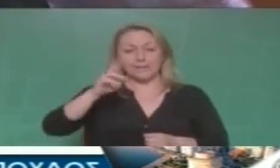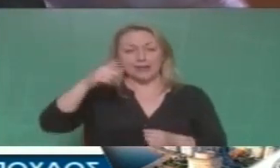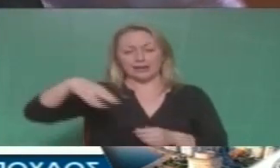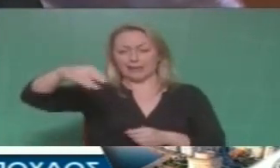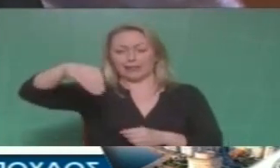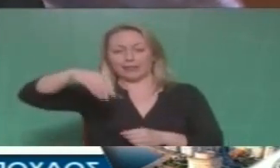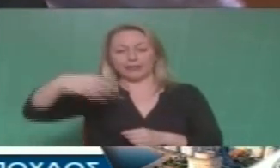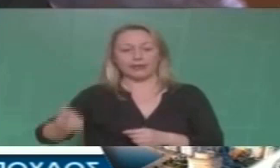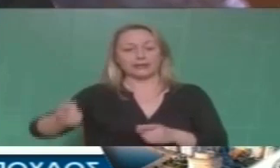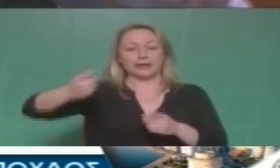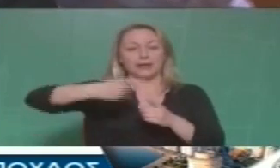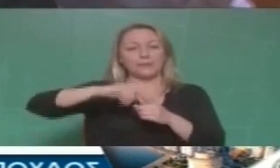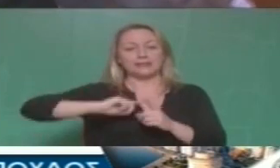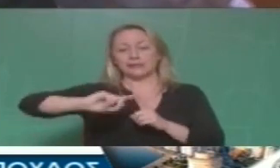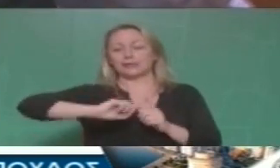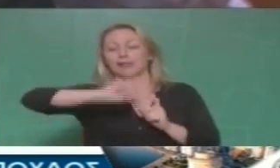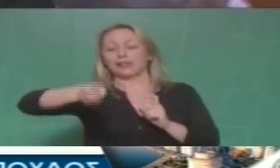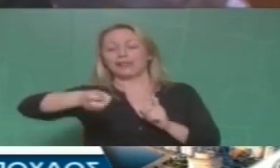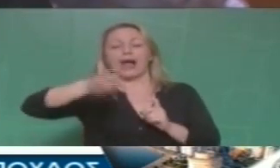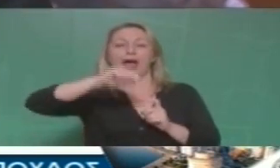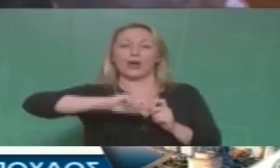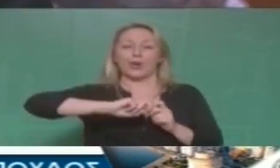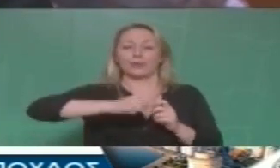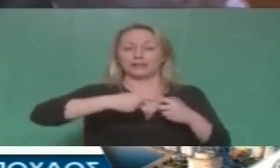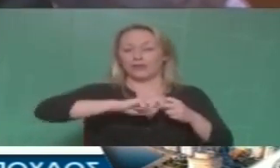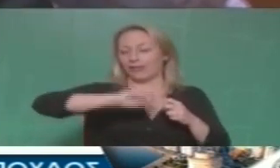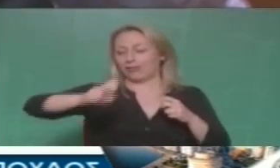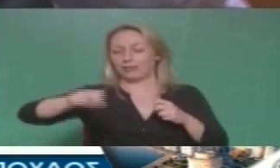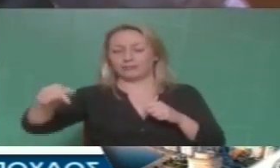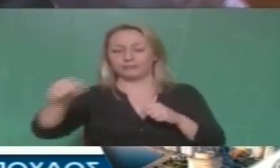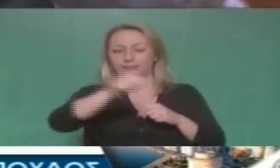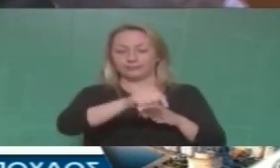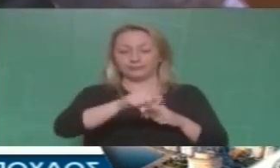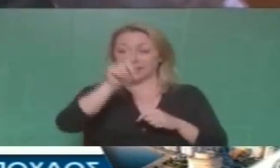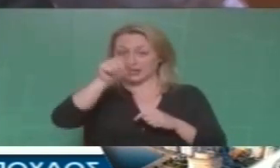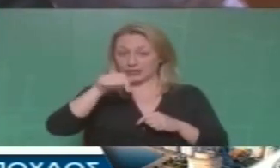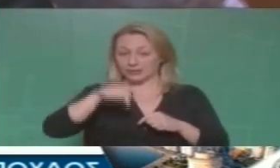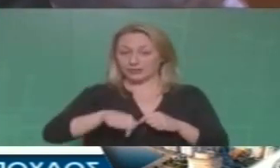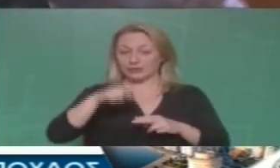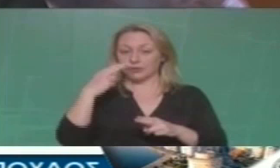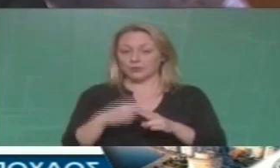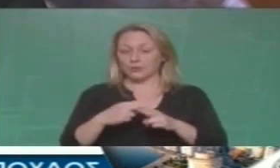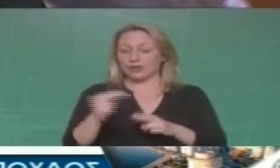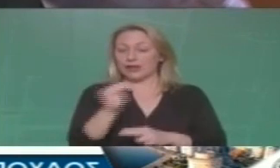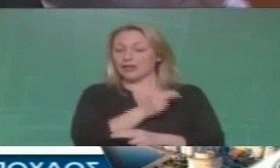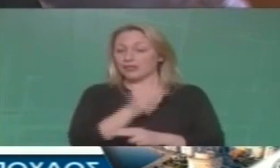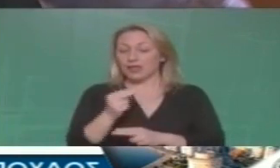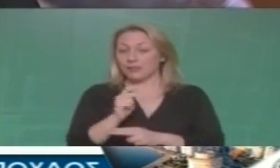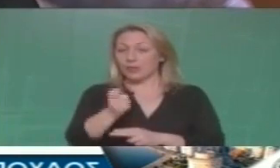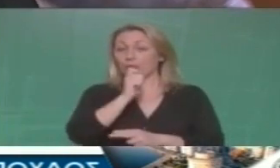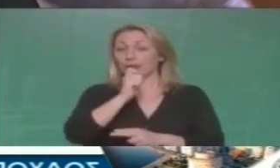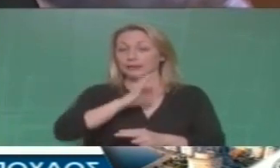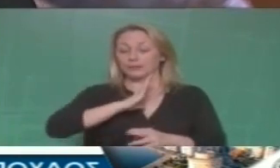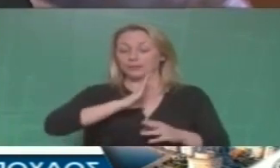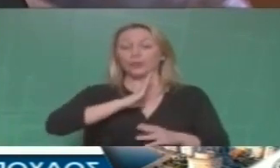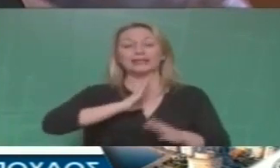και με σταθμό επιβίβαση κτλ μπορεί τέλος να είναι κρίσιμο για το ζήτημα της πολιτικής προστασίας